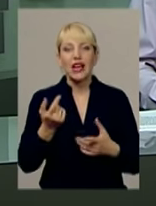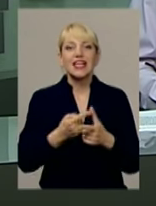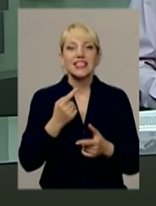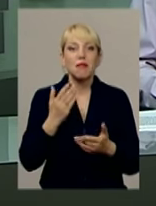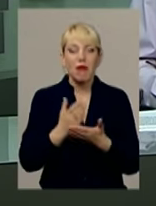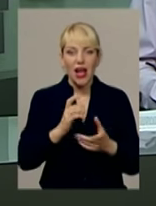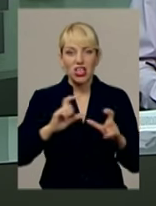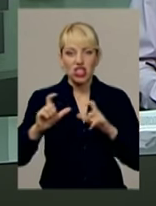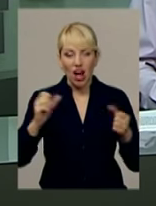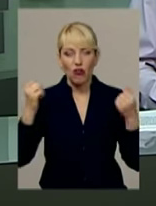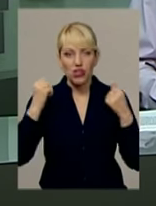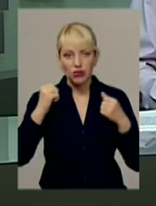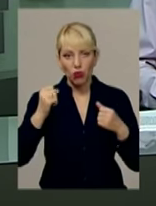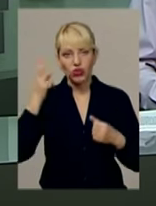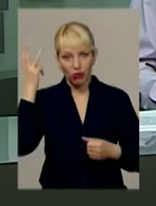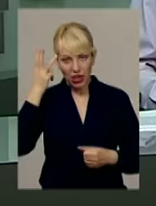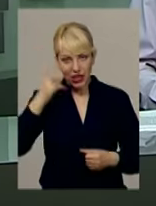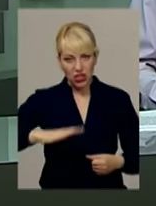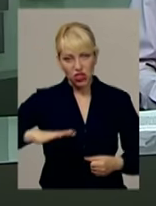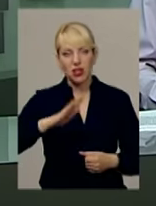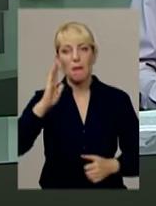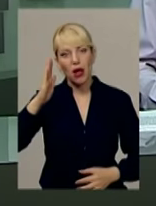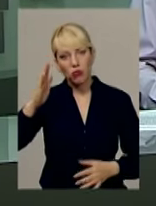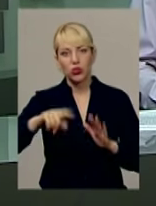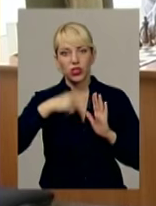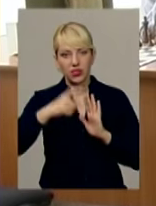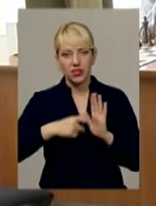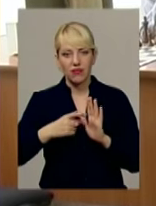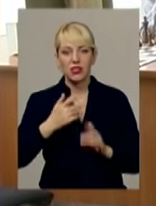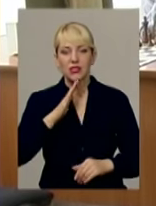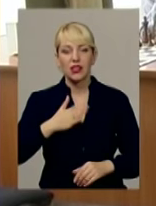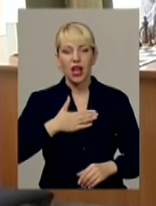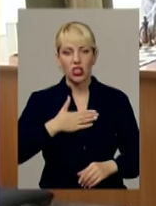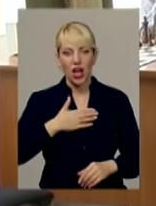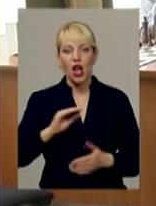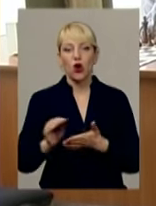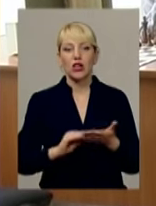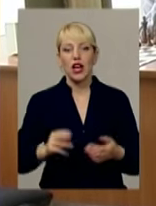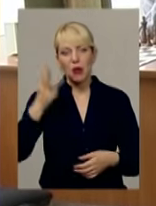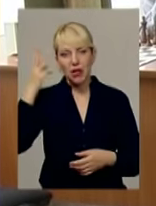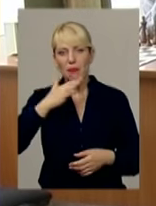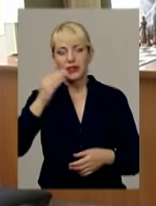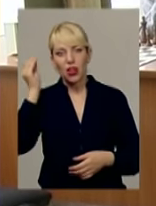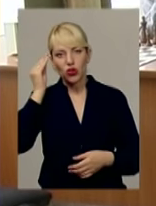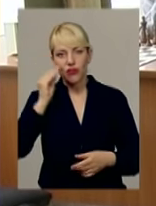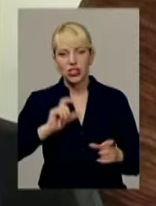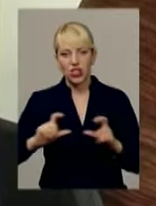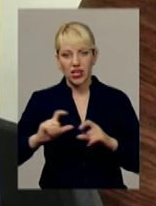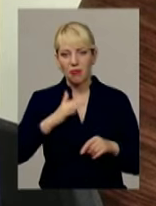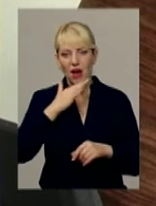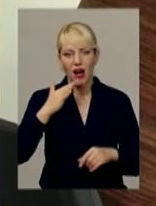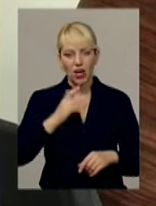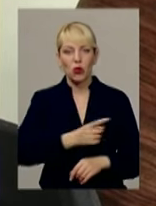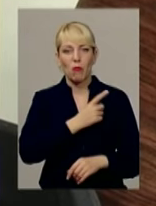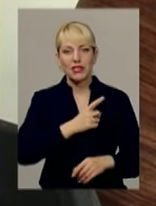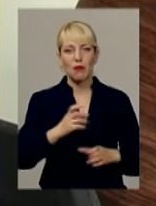Хмельниччини майбутнє, дізнавалась наша кореспондентка. Хмельниччина багата на талановитих шахістів. Серед них чимало